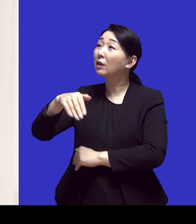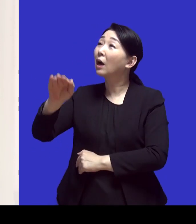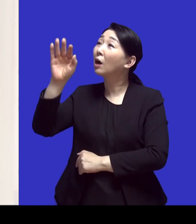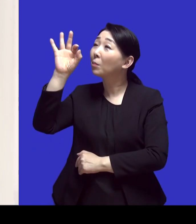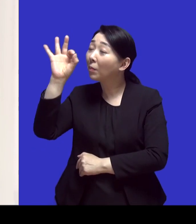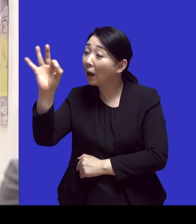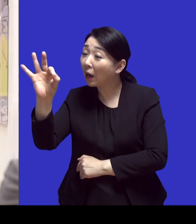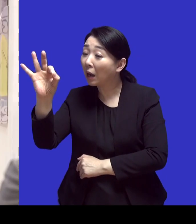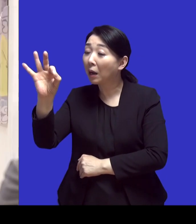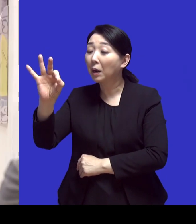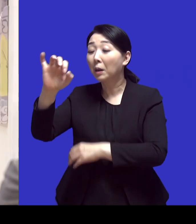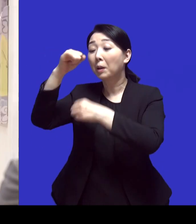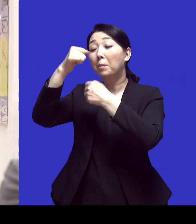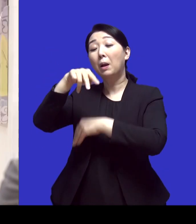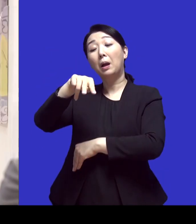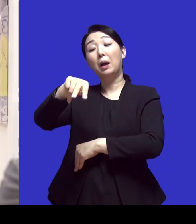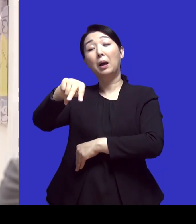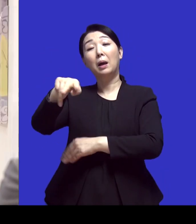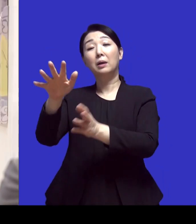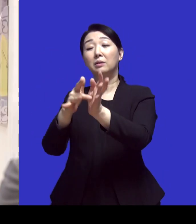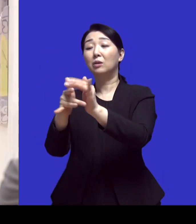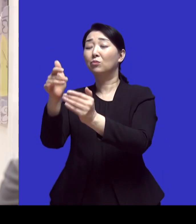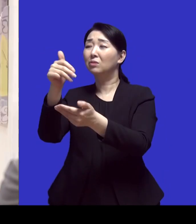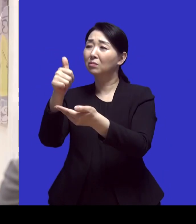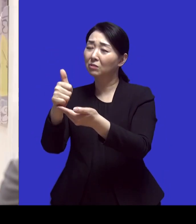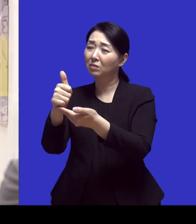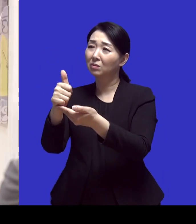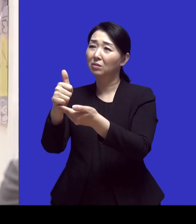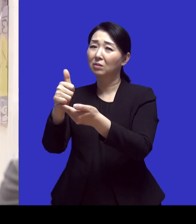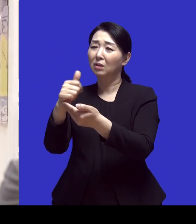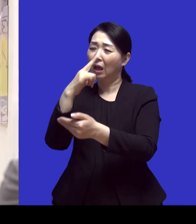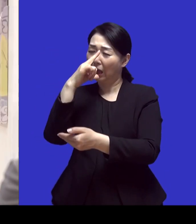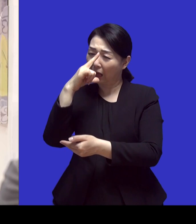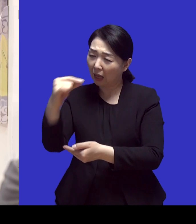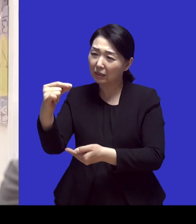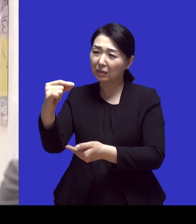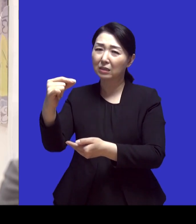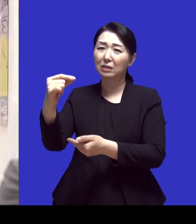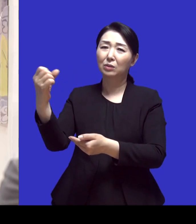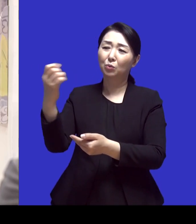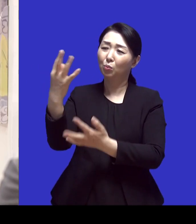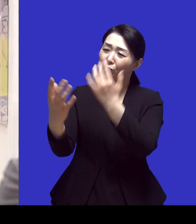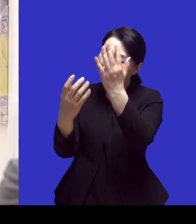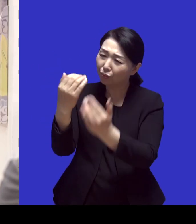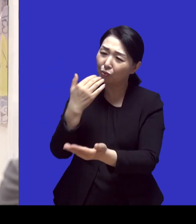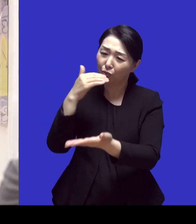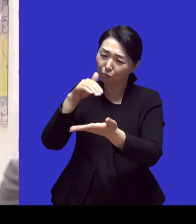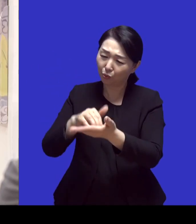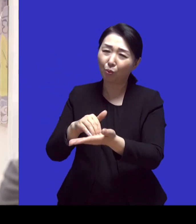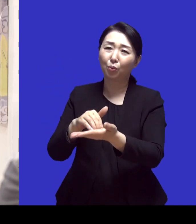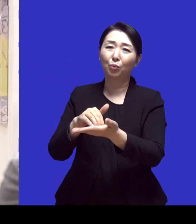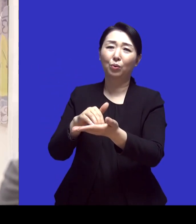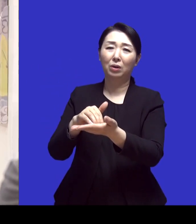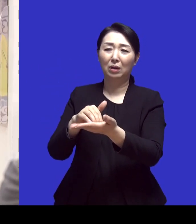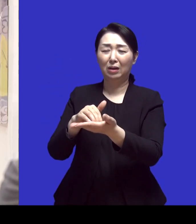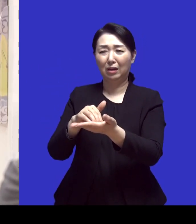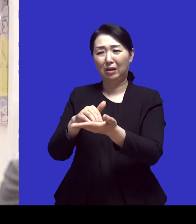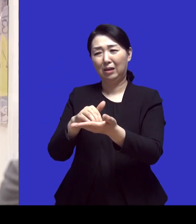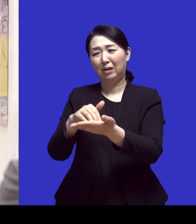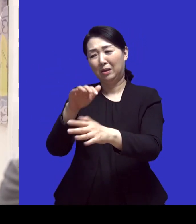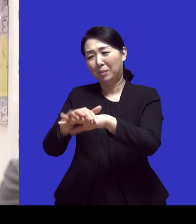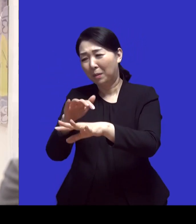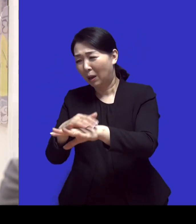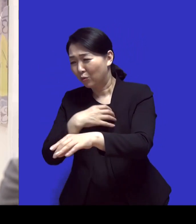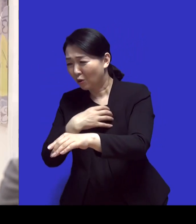내려다봤더니 예수님은 가시덤불 불이 있고 막 돌멩이들 돌짝밭 이런